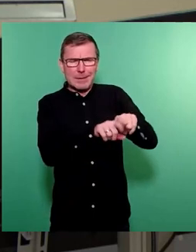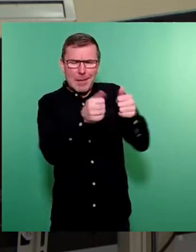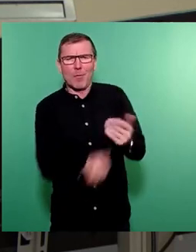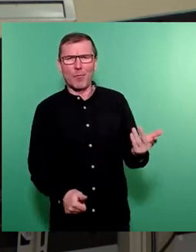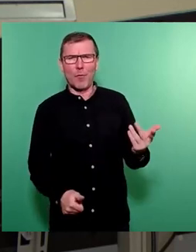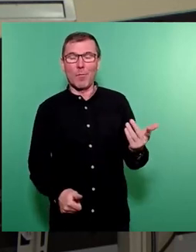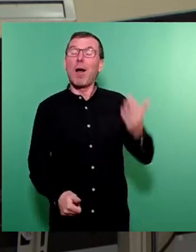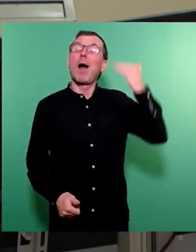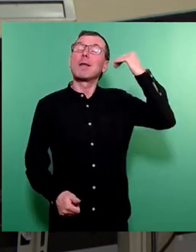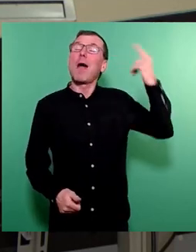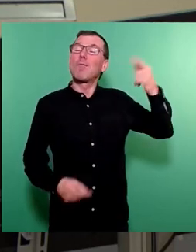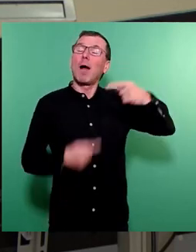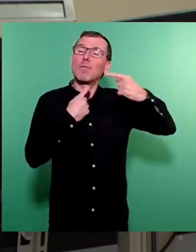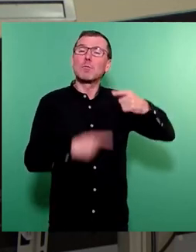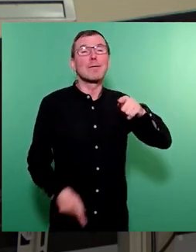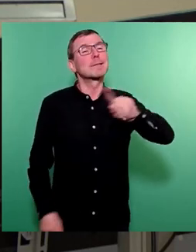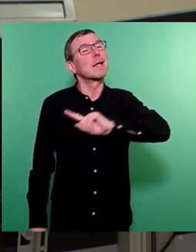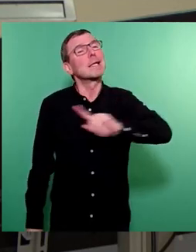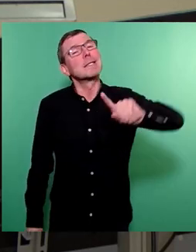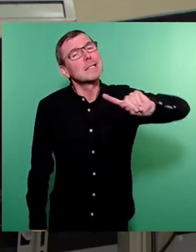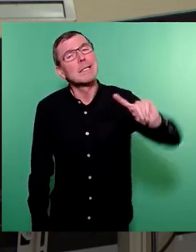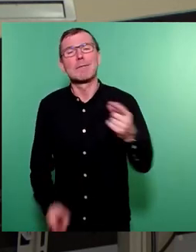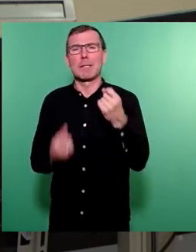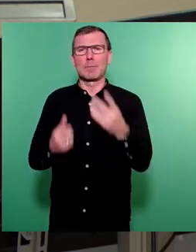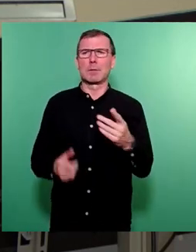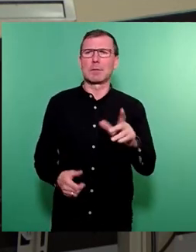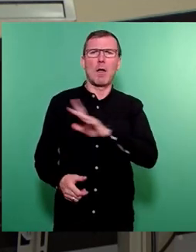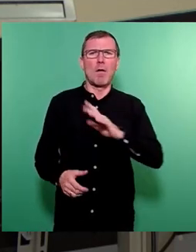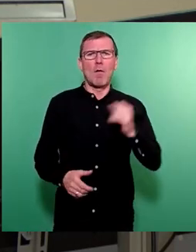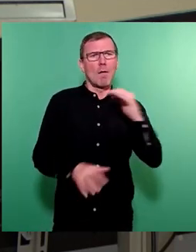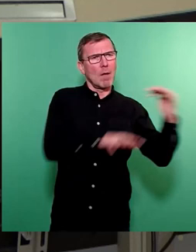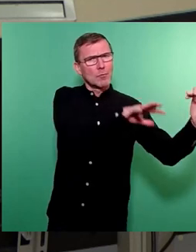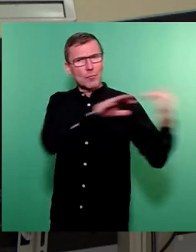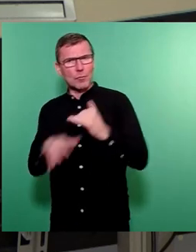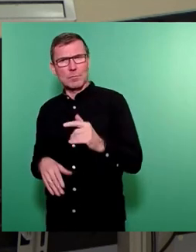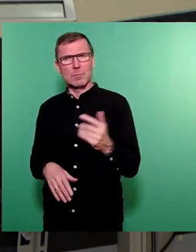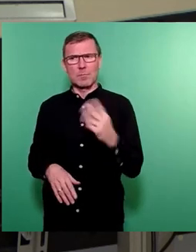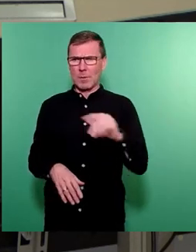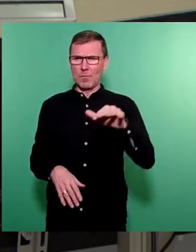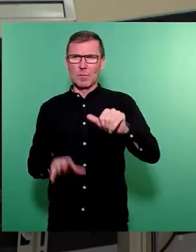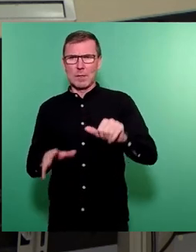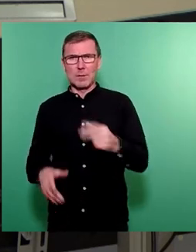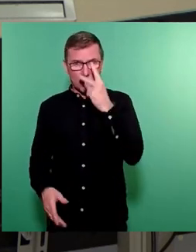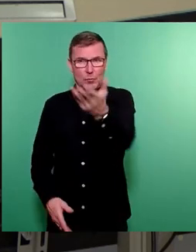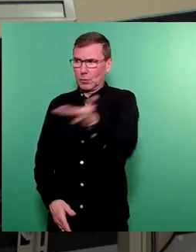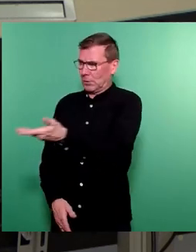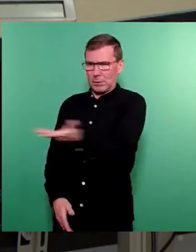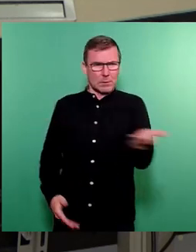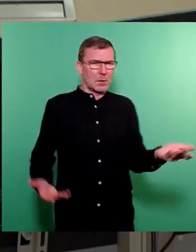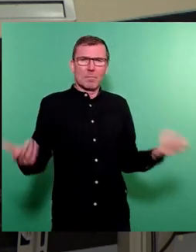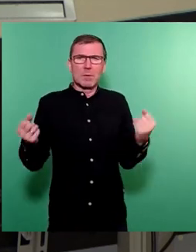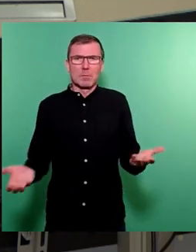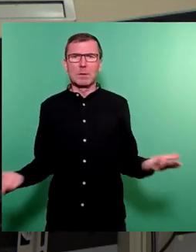versprochen worden, so etwas wird sich nie wiederholen. Keine Völkerwanderung wie 2015, 2016. Aber Sie sehen, was ist daraus geworden?